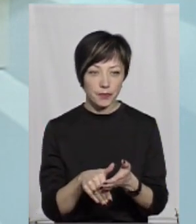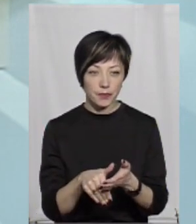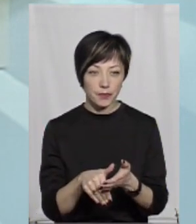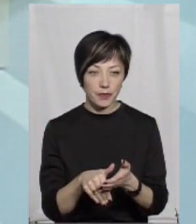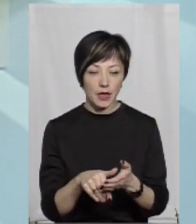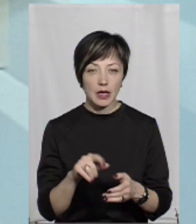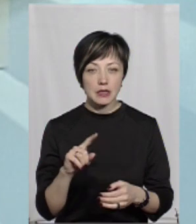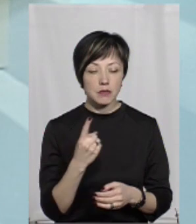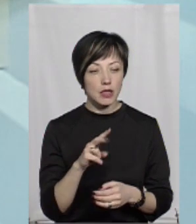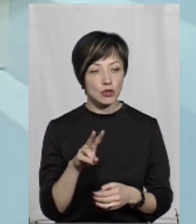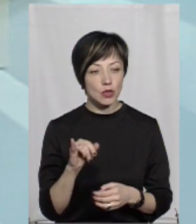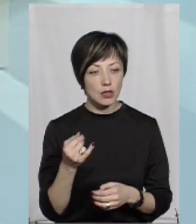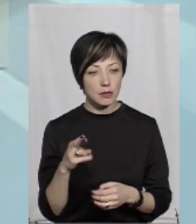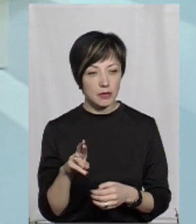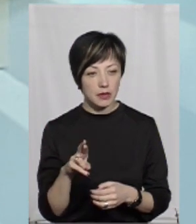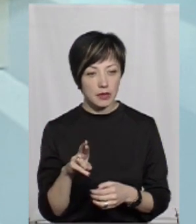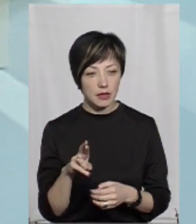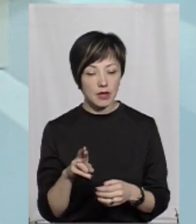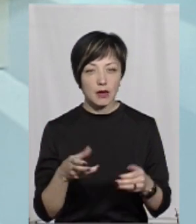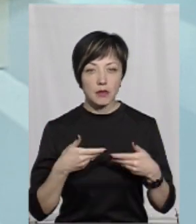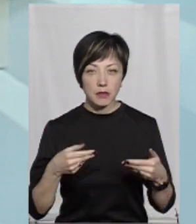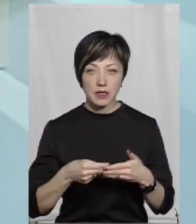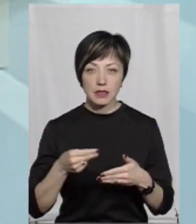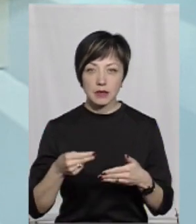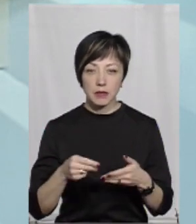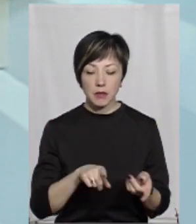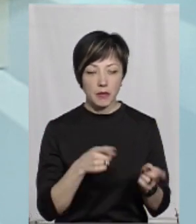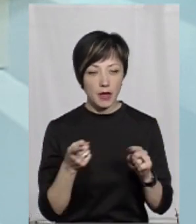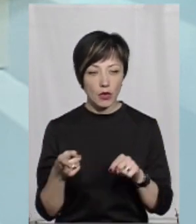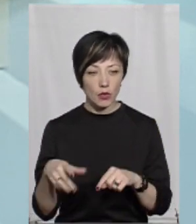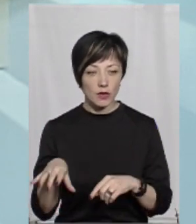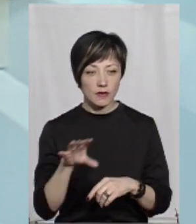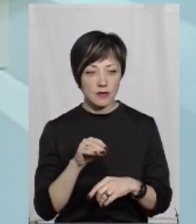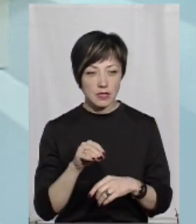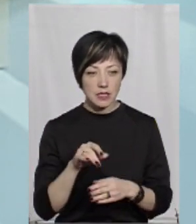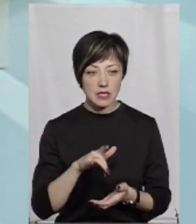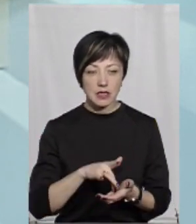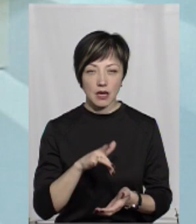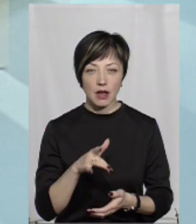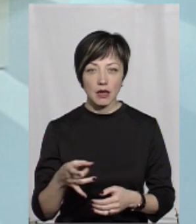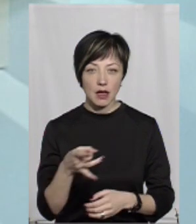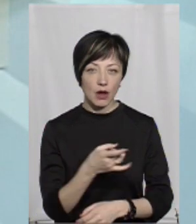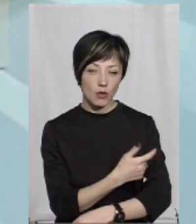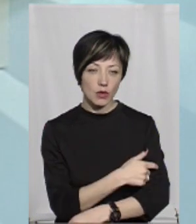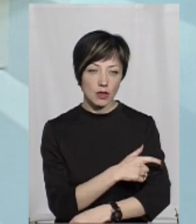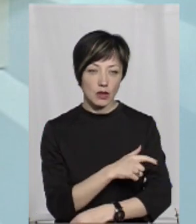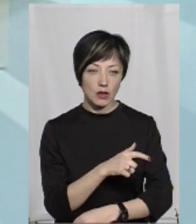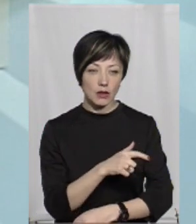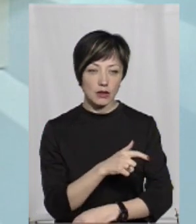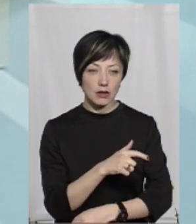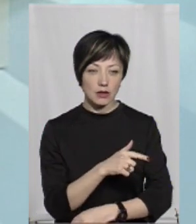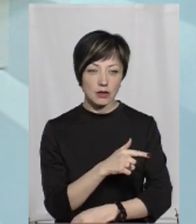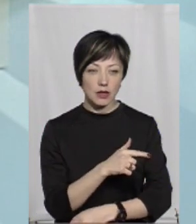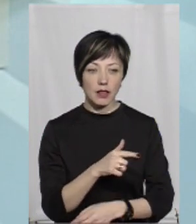З 1 липня ми переходять всі центральні районні комунальні